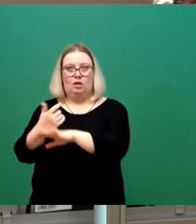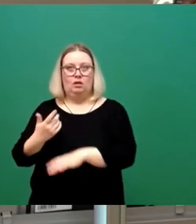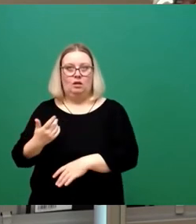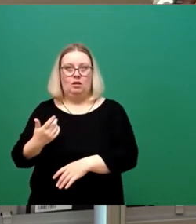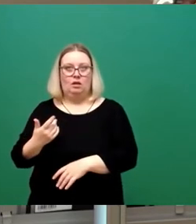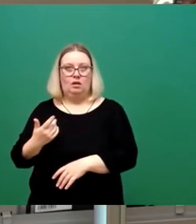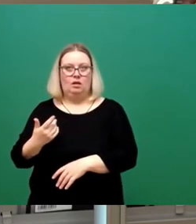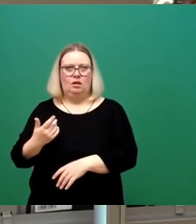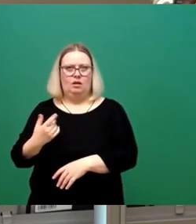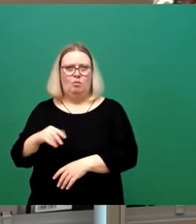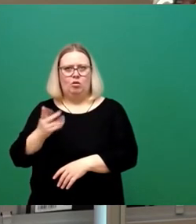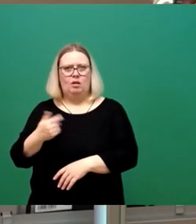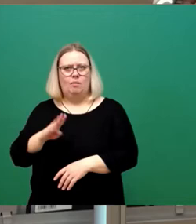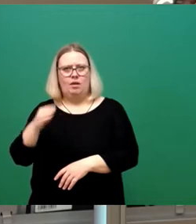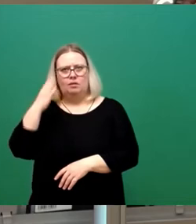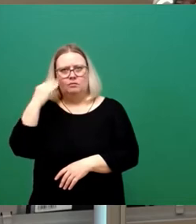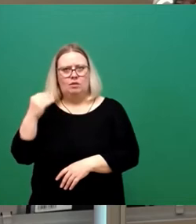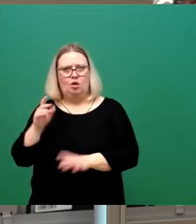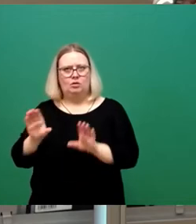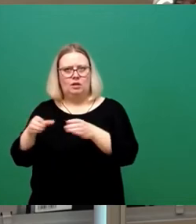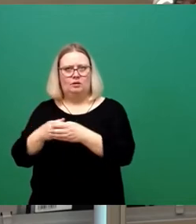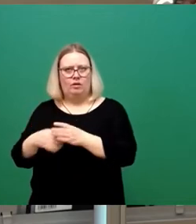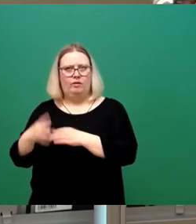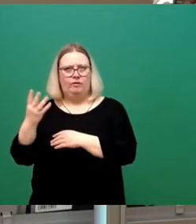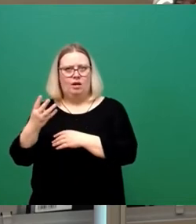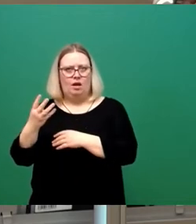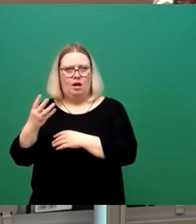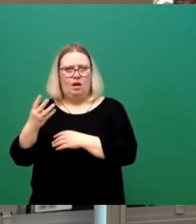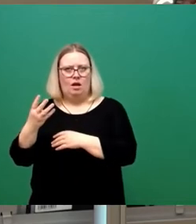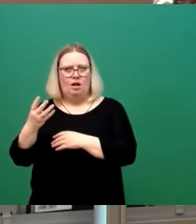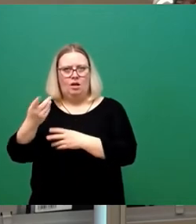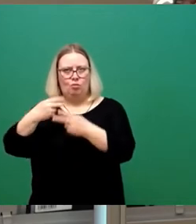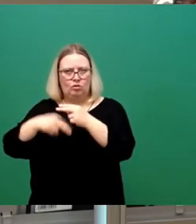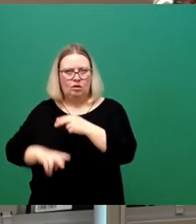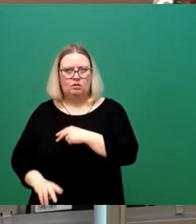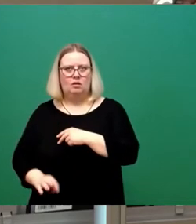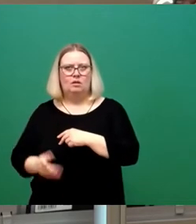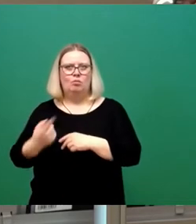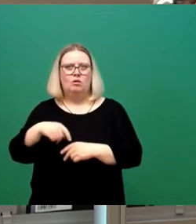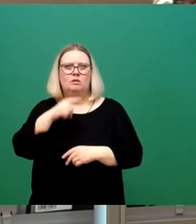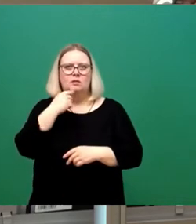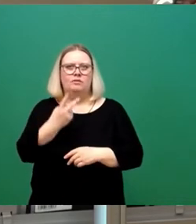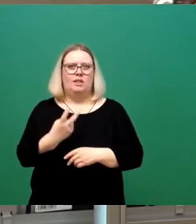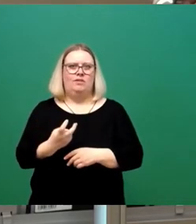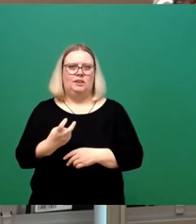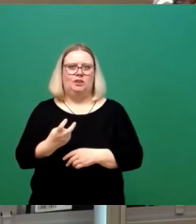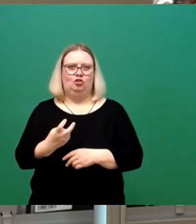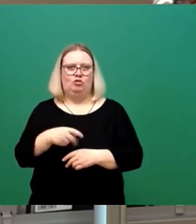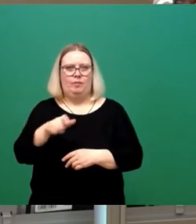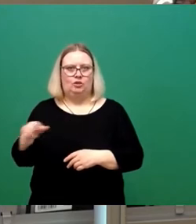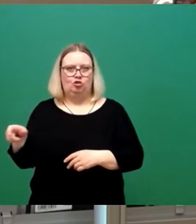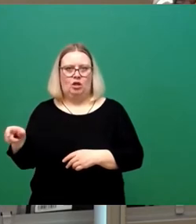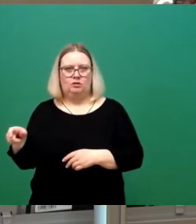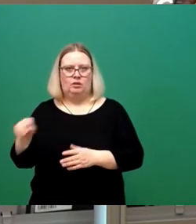Bertelsmann-Konzerns wären eher der Oberbürgermeister bei uns und darunter gibt es ein Board, der besteht aus 20 Menschen mit